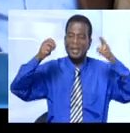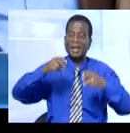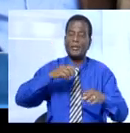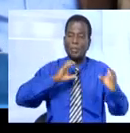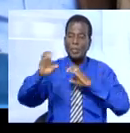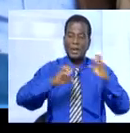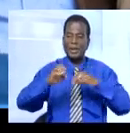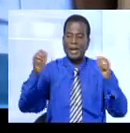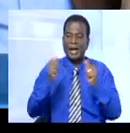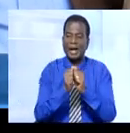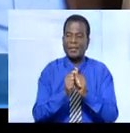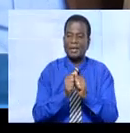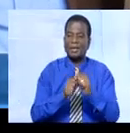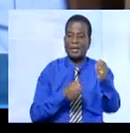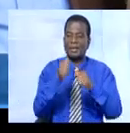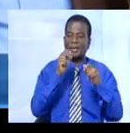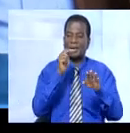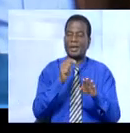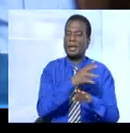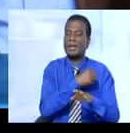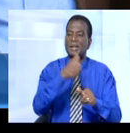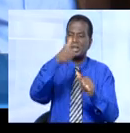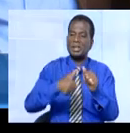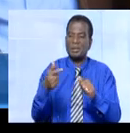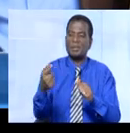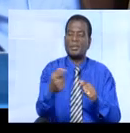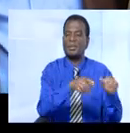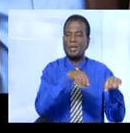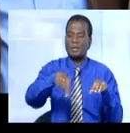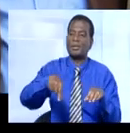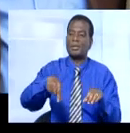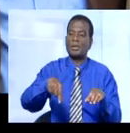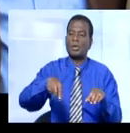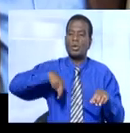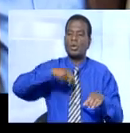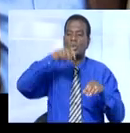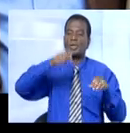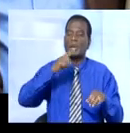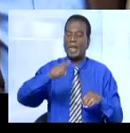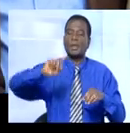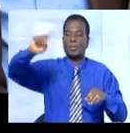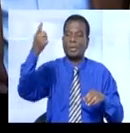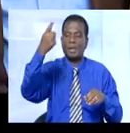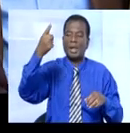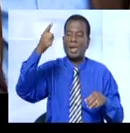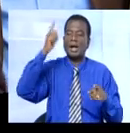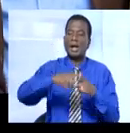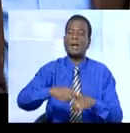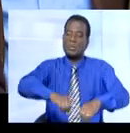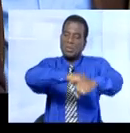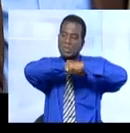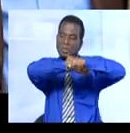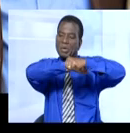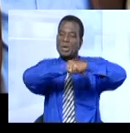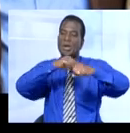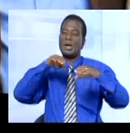élus, il faut communiquer avec les administratifs et chacun doit faire en sorte aussi et nous devons être même les premiers à nous sécuriser